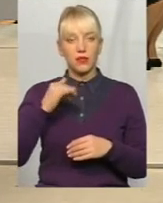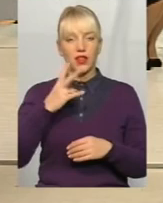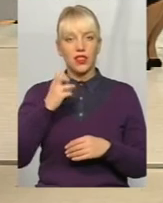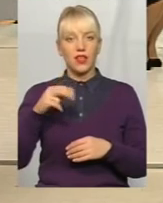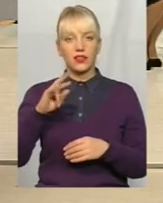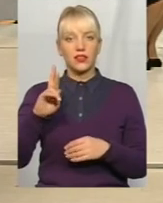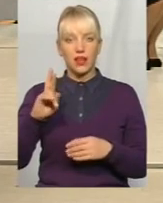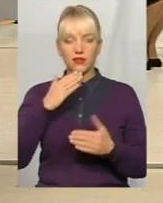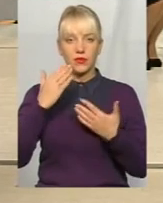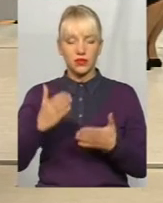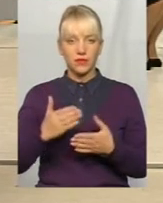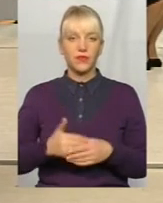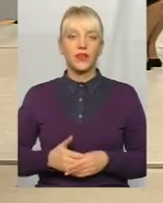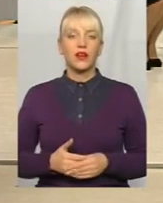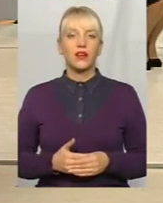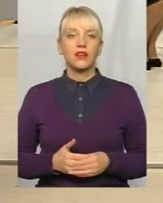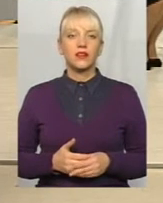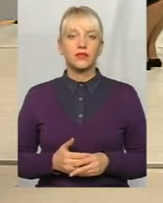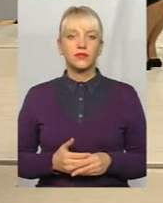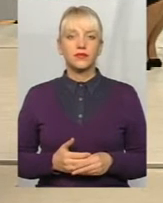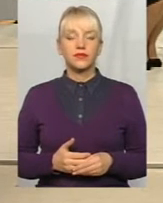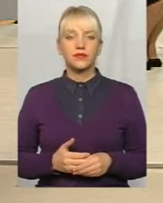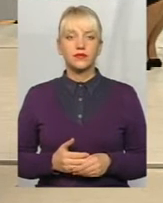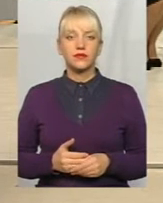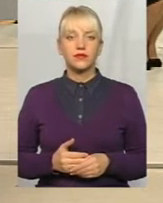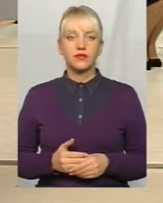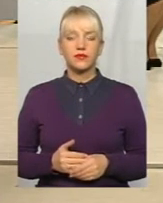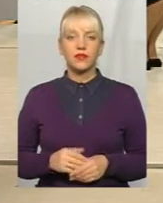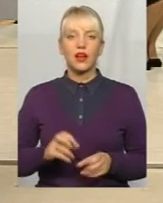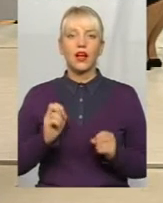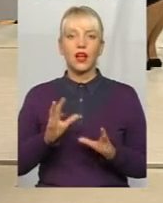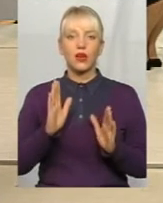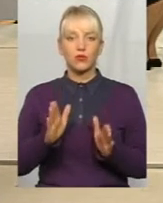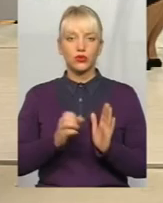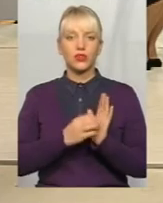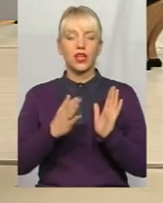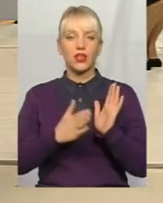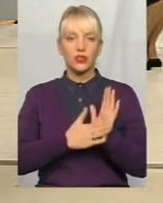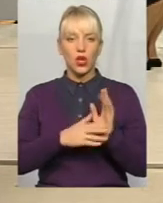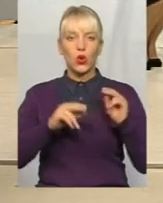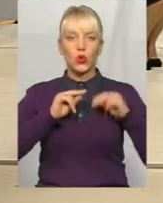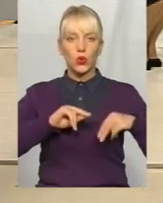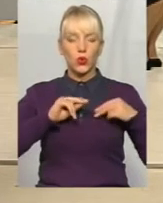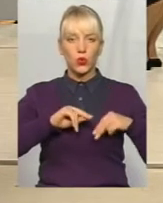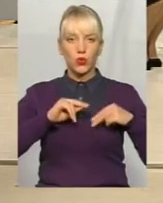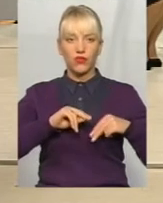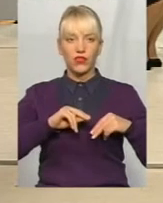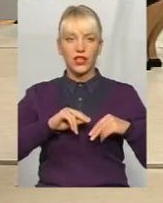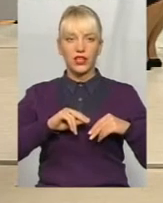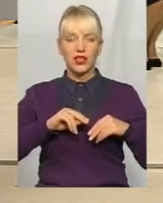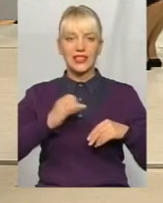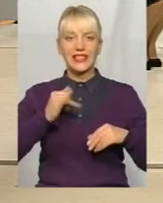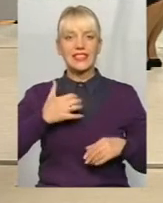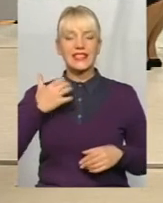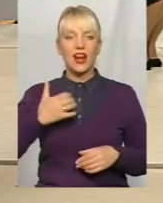задати питання. Якщо ви вводієте інформацією, як буде зарахований трудовий, або, ви сказали, страховий